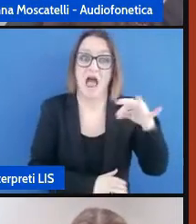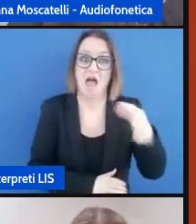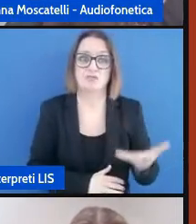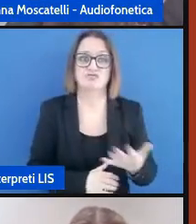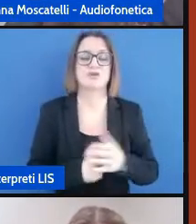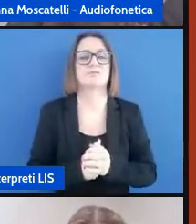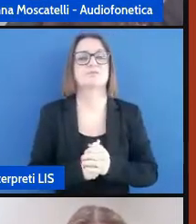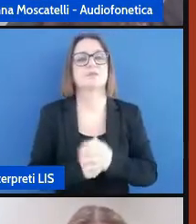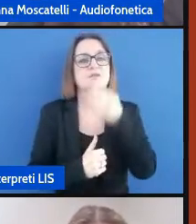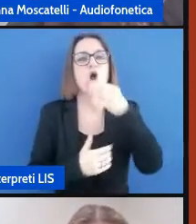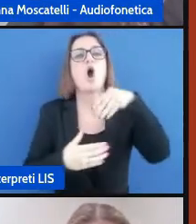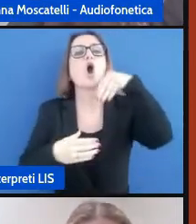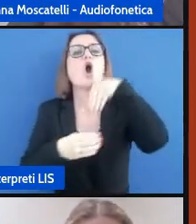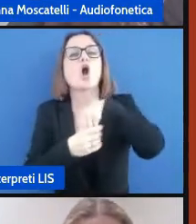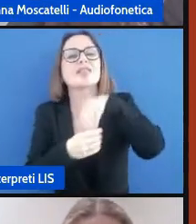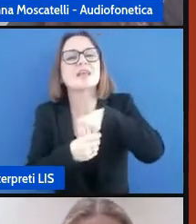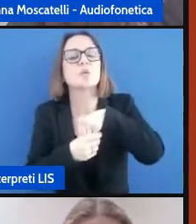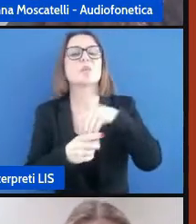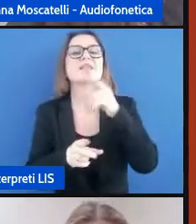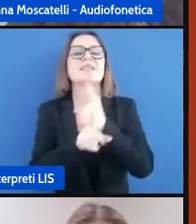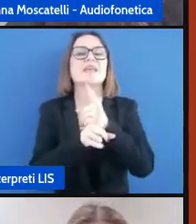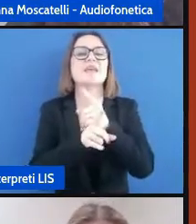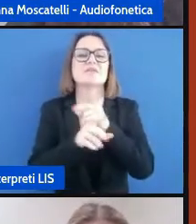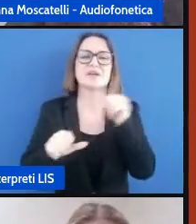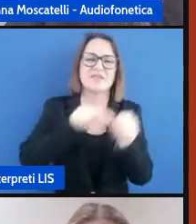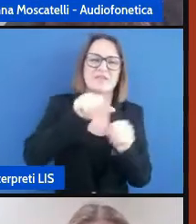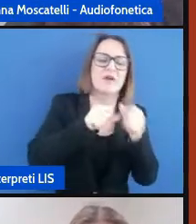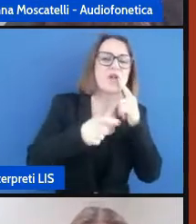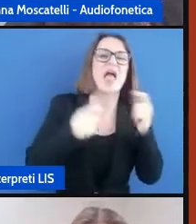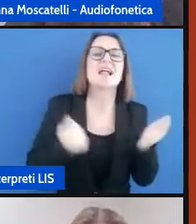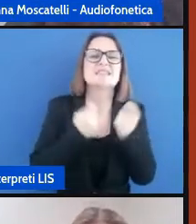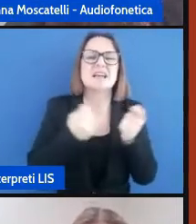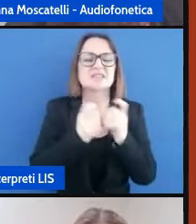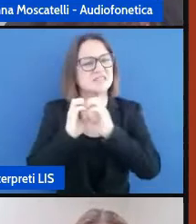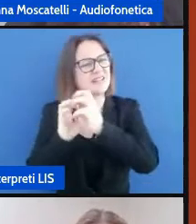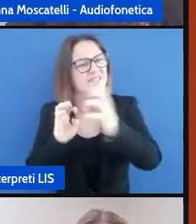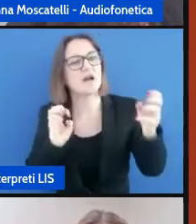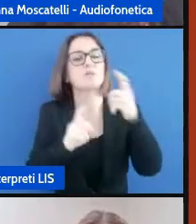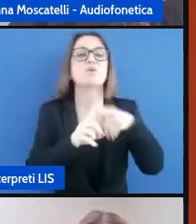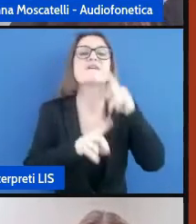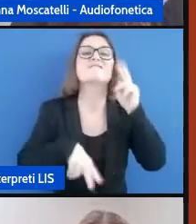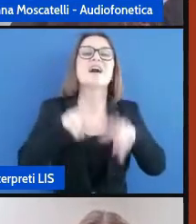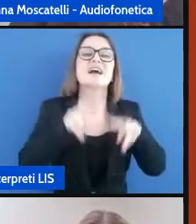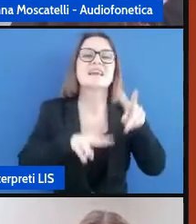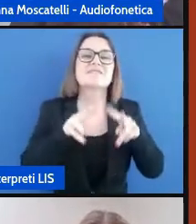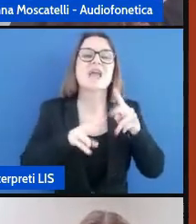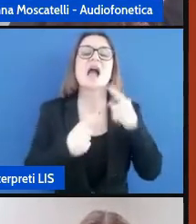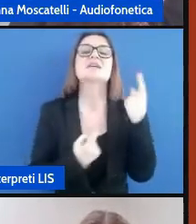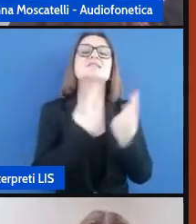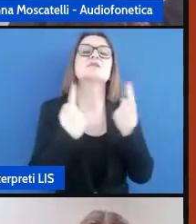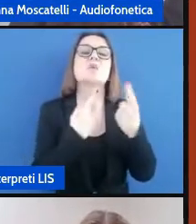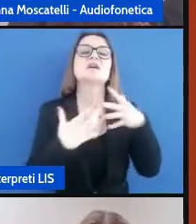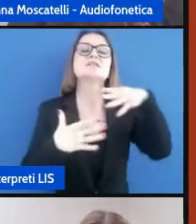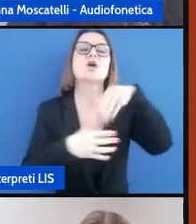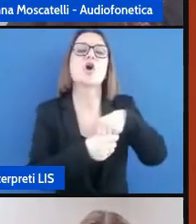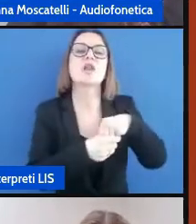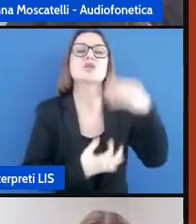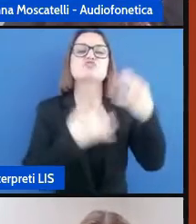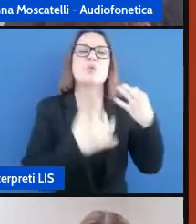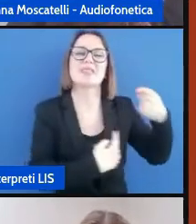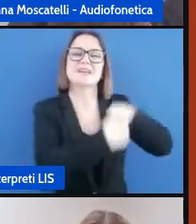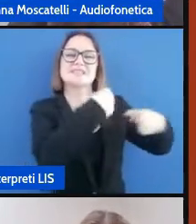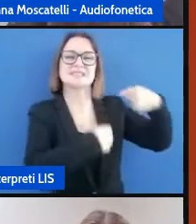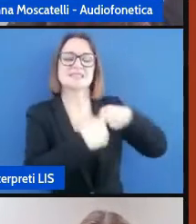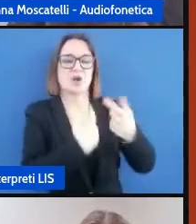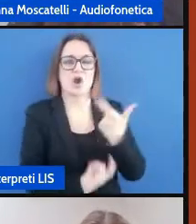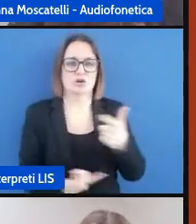di contenuti quindi numerose esercitazioni organizzare verifiche in contesti non giudicanti mi rallaccio il concetto di prima in